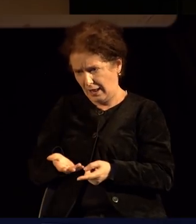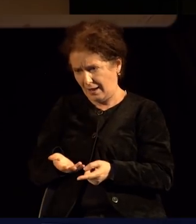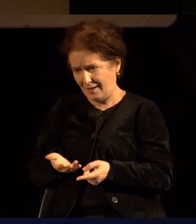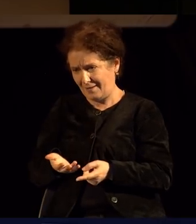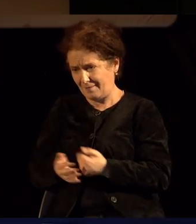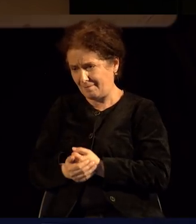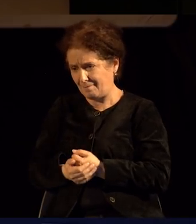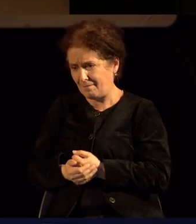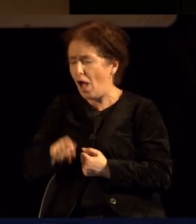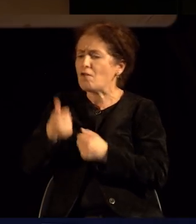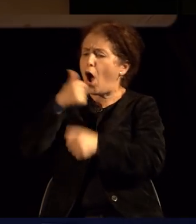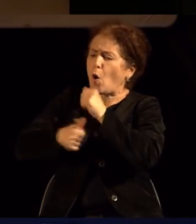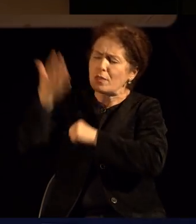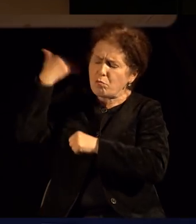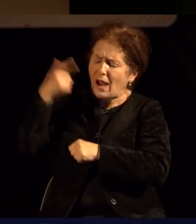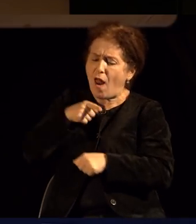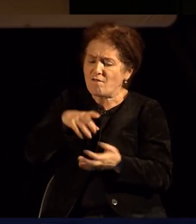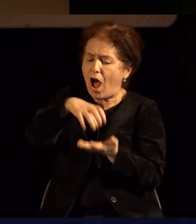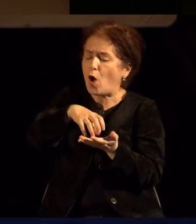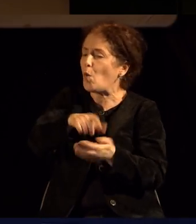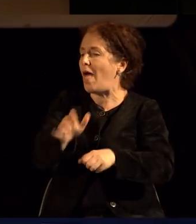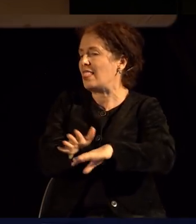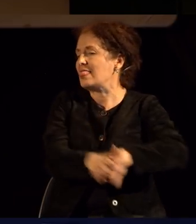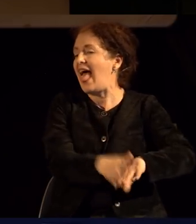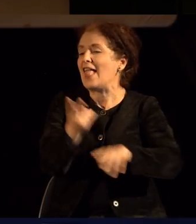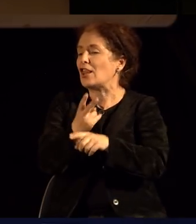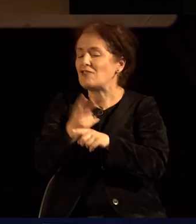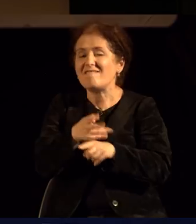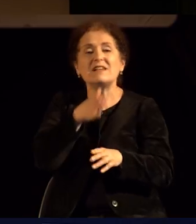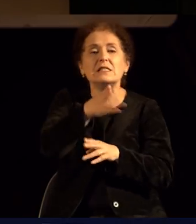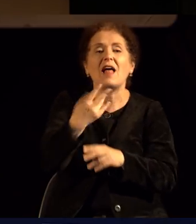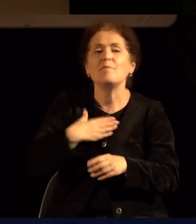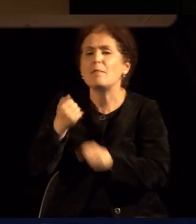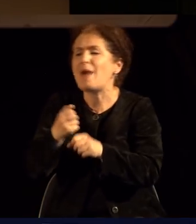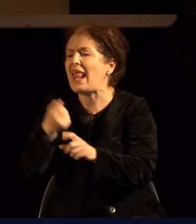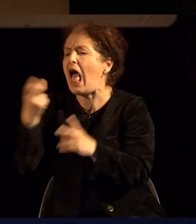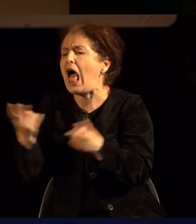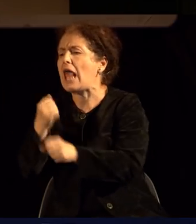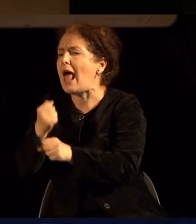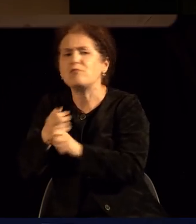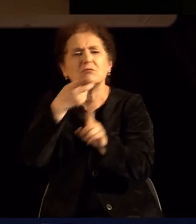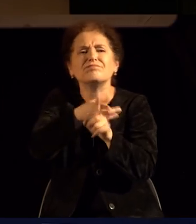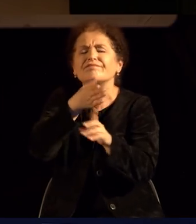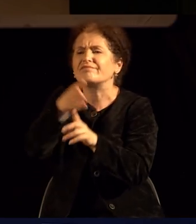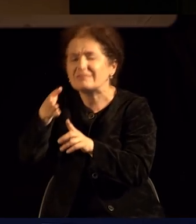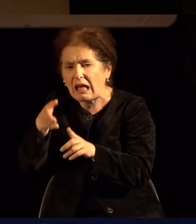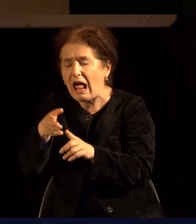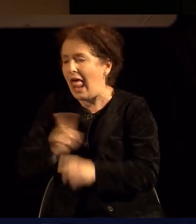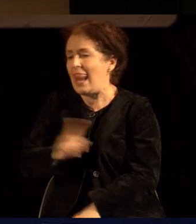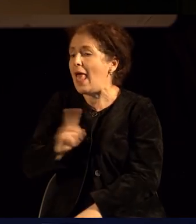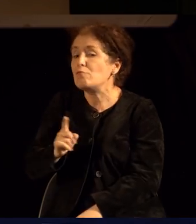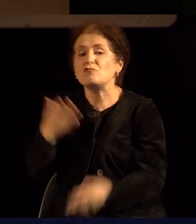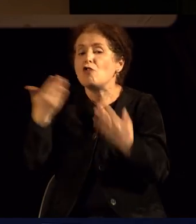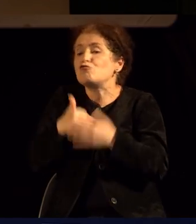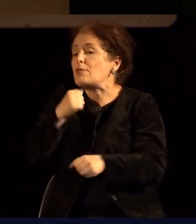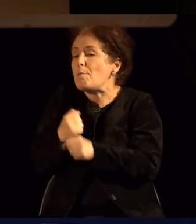маргинализирани до тој степен, да не можат да најдат работа во обштеството. Единствено што можеле да прават е да се занимаваат со проституција,